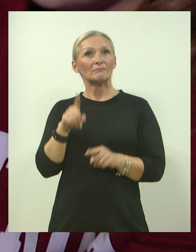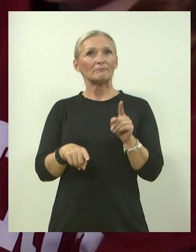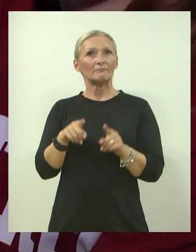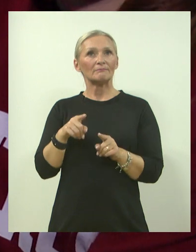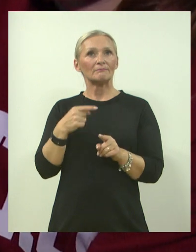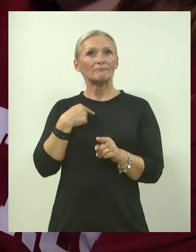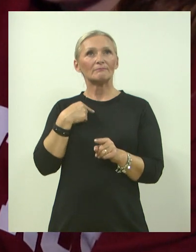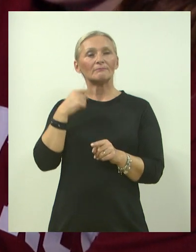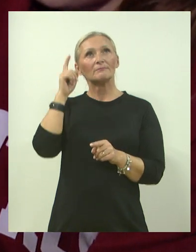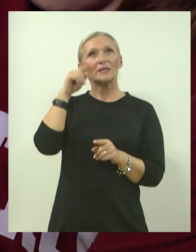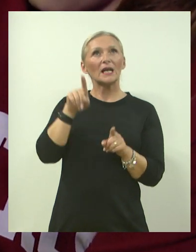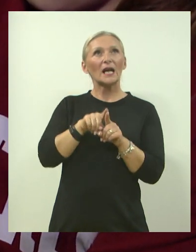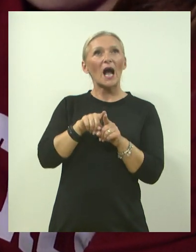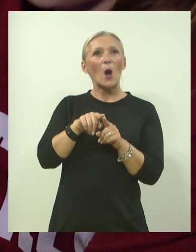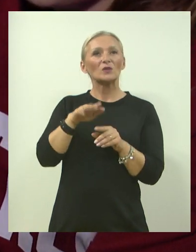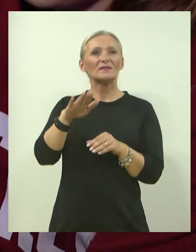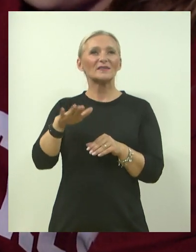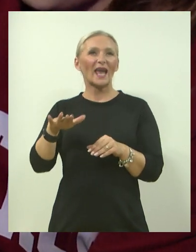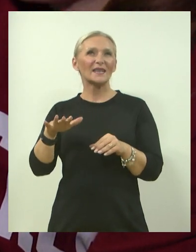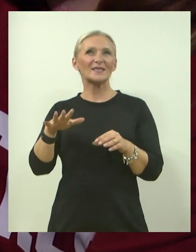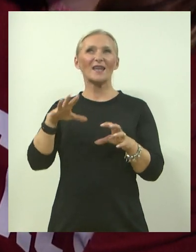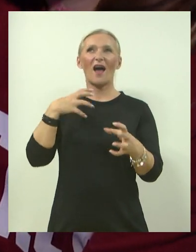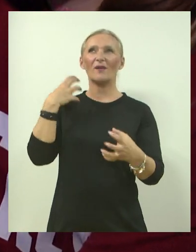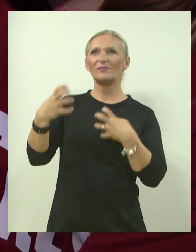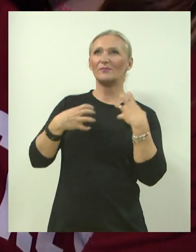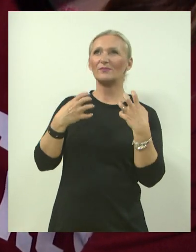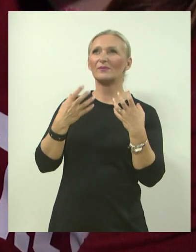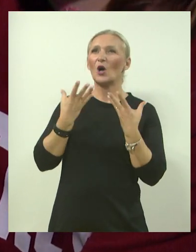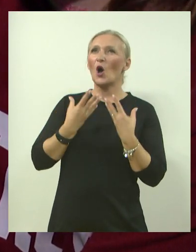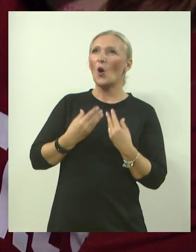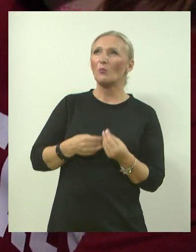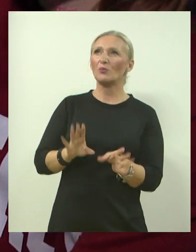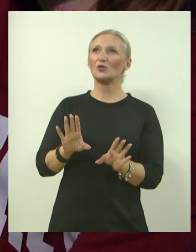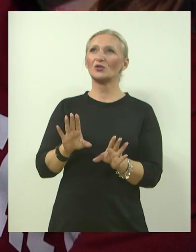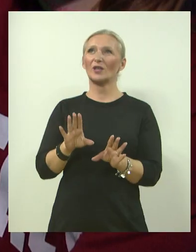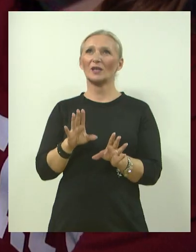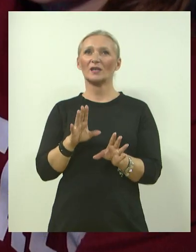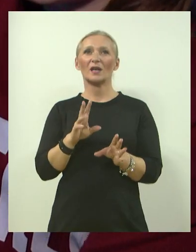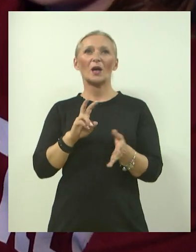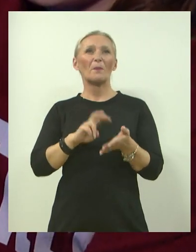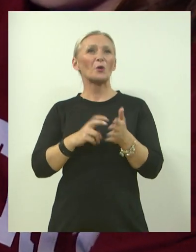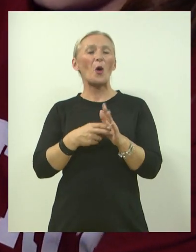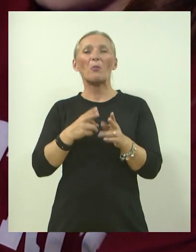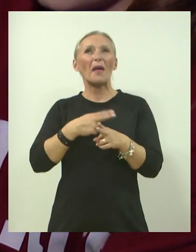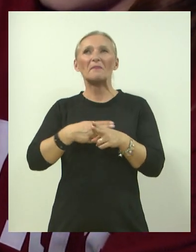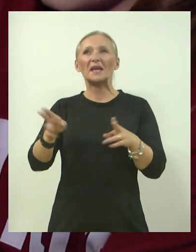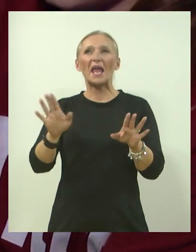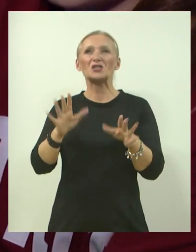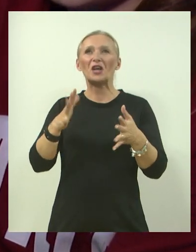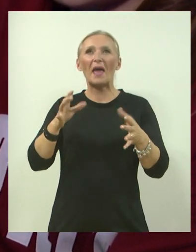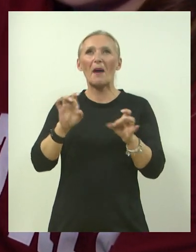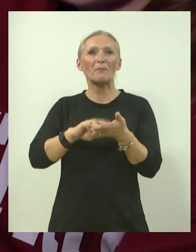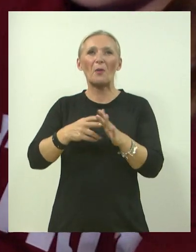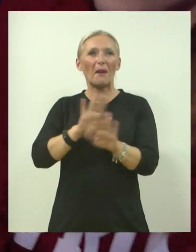asocijira me na djecu i opuštajuće i kao probleme rješava i stresove.